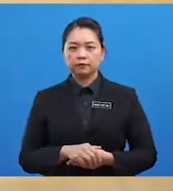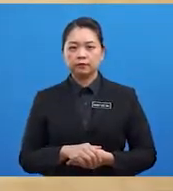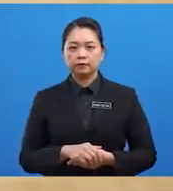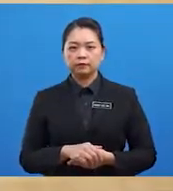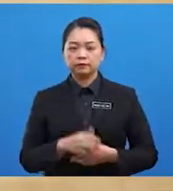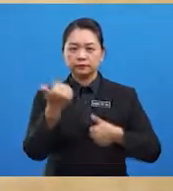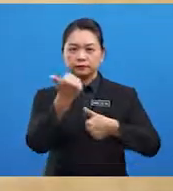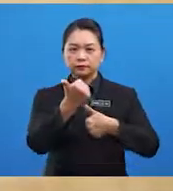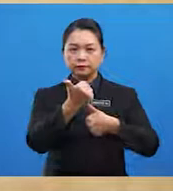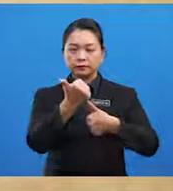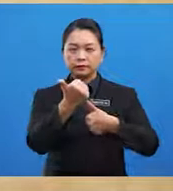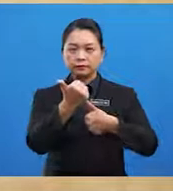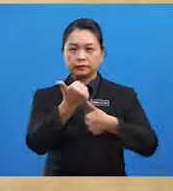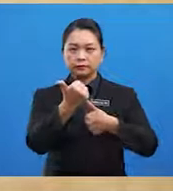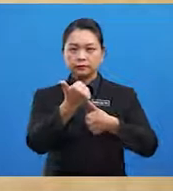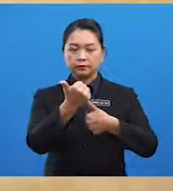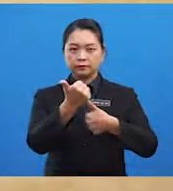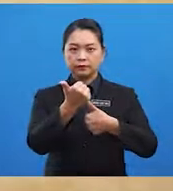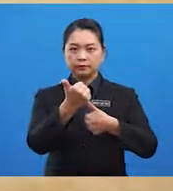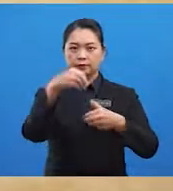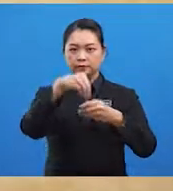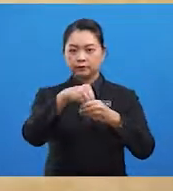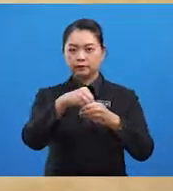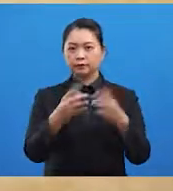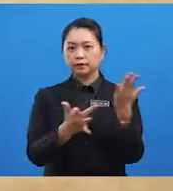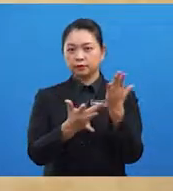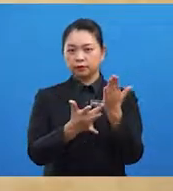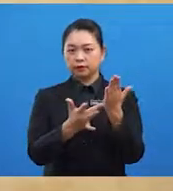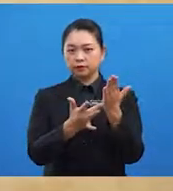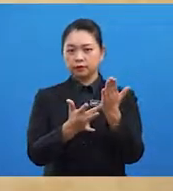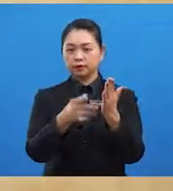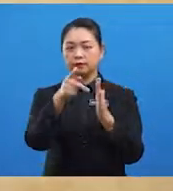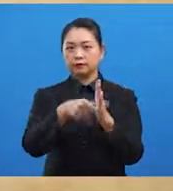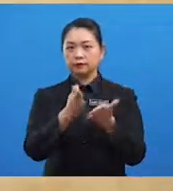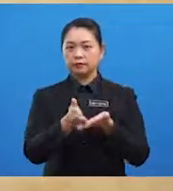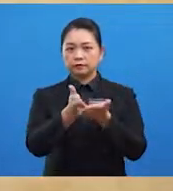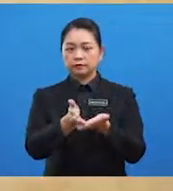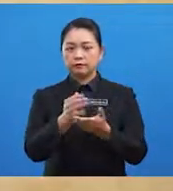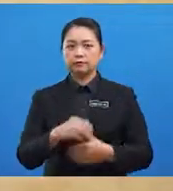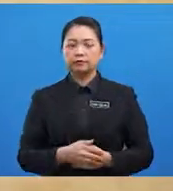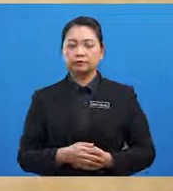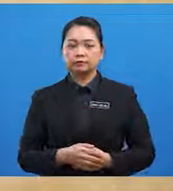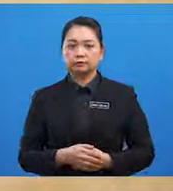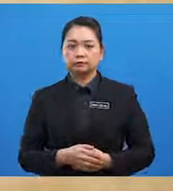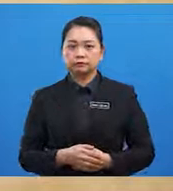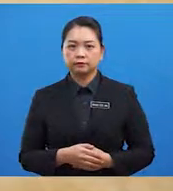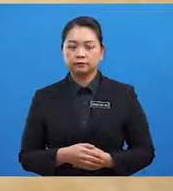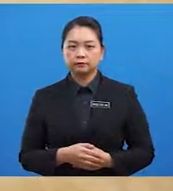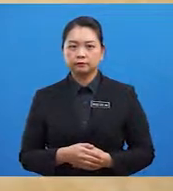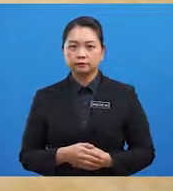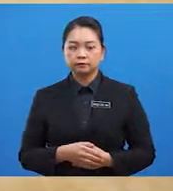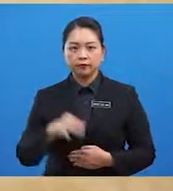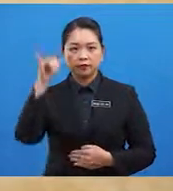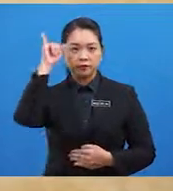sumbangan Ibnu Majid dalam teknologi pelayaran Di dalam teknologi pelayaran,